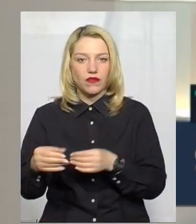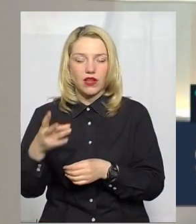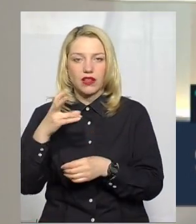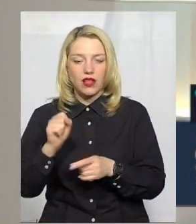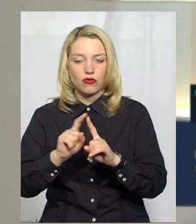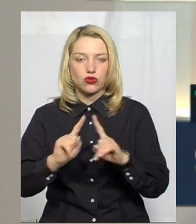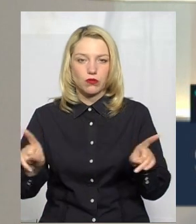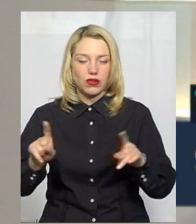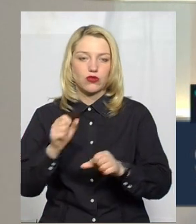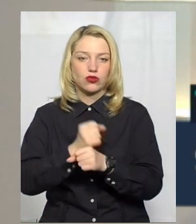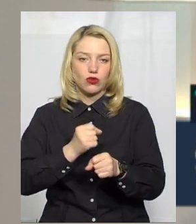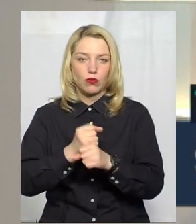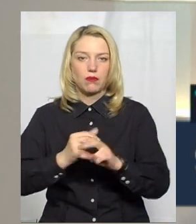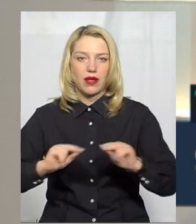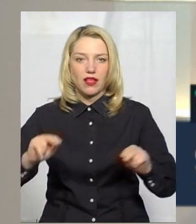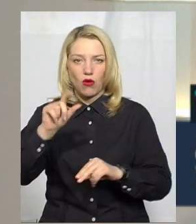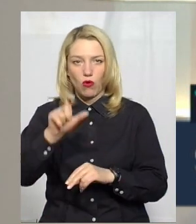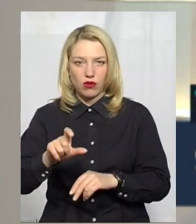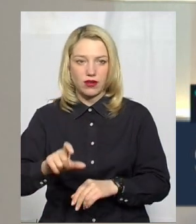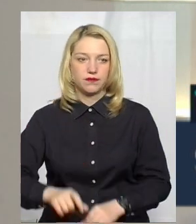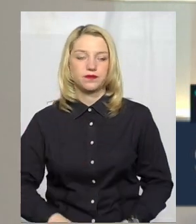особливості роботи педагога.